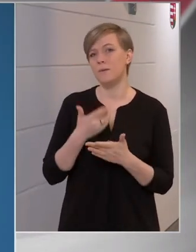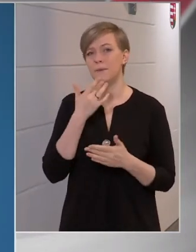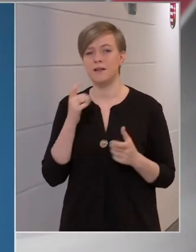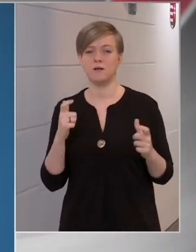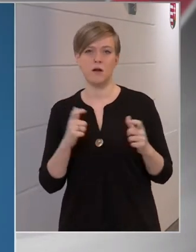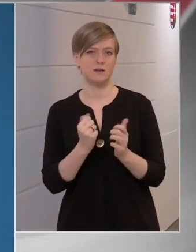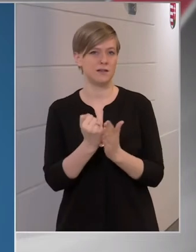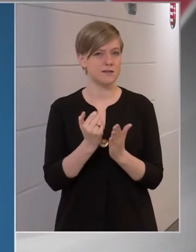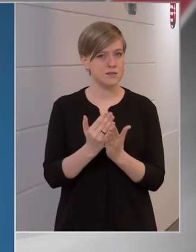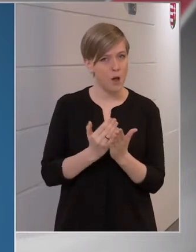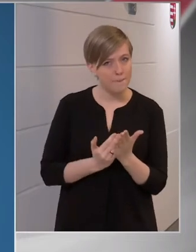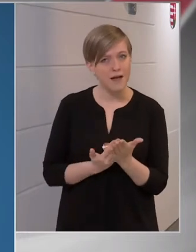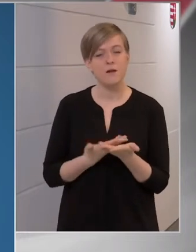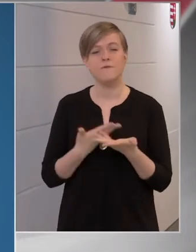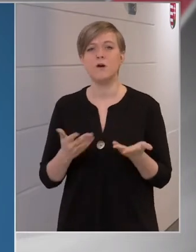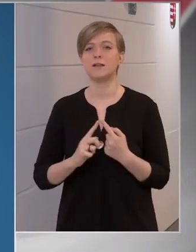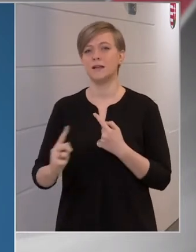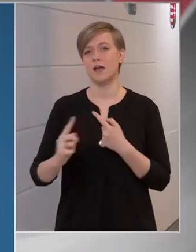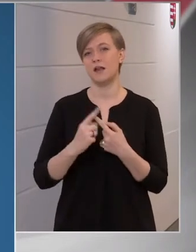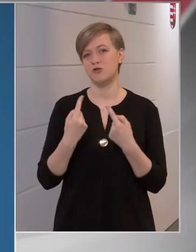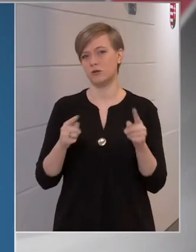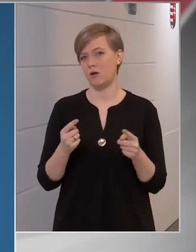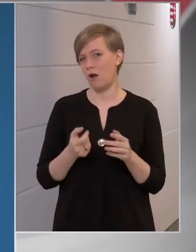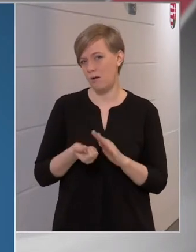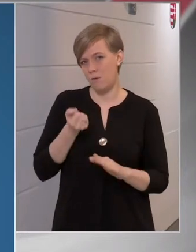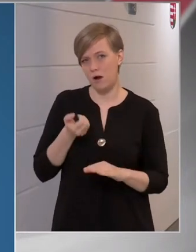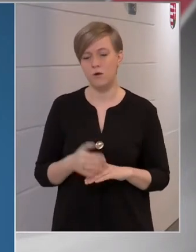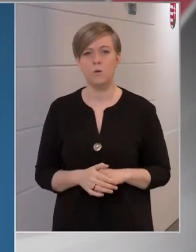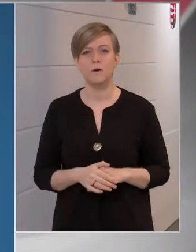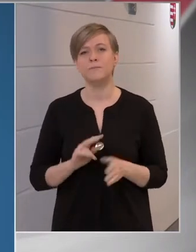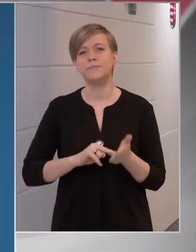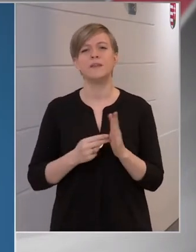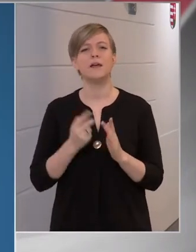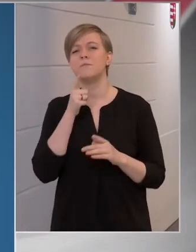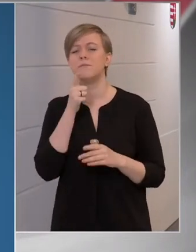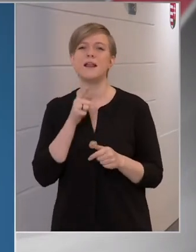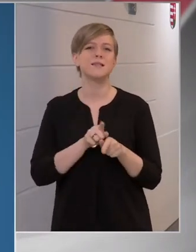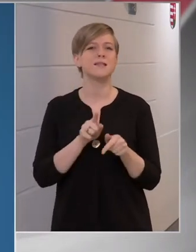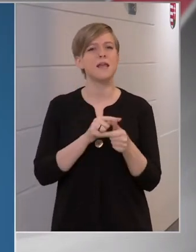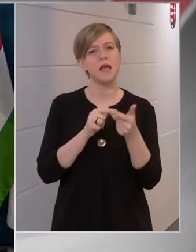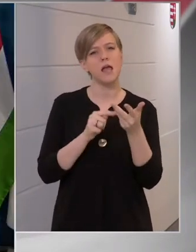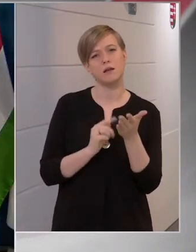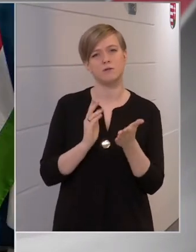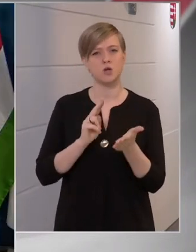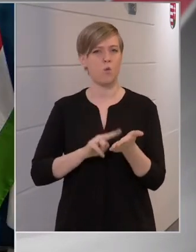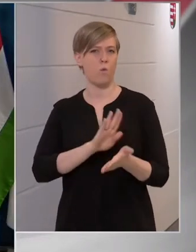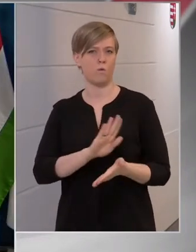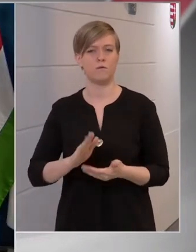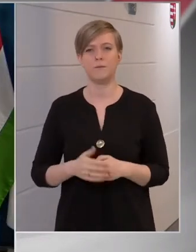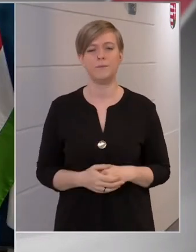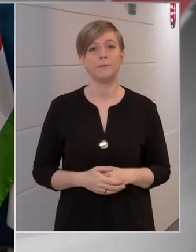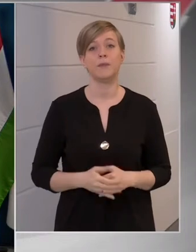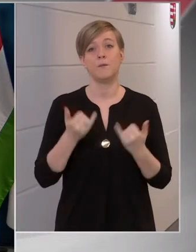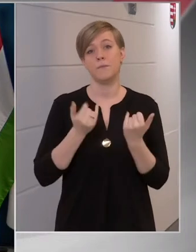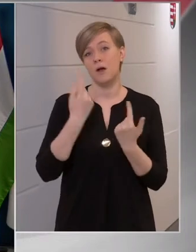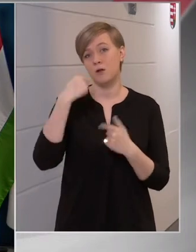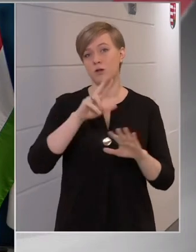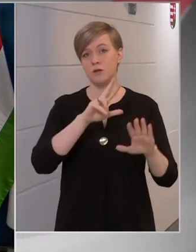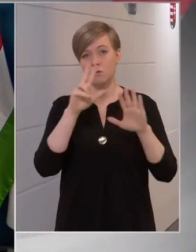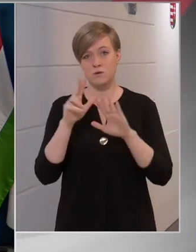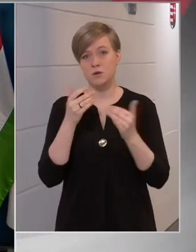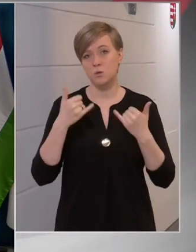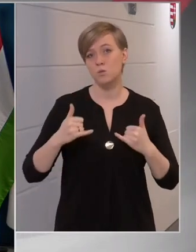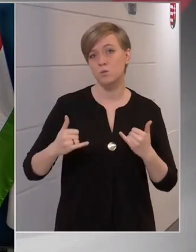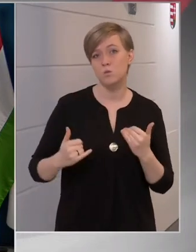karantén szabályok vagy a kiárási tilalom alól? A tervek szerint mik lesznek ezek a kiváltságok? Ma este nyolckor az